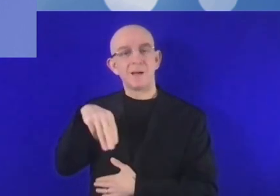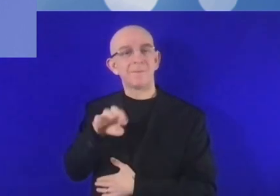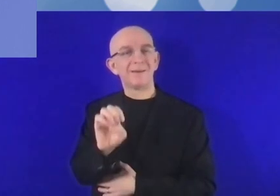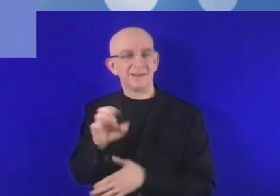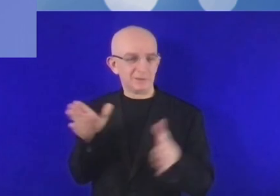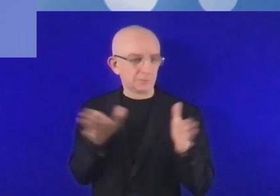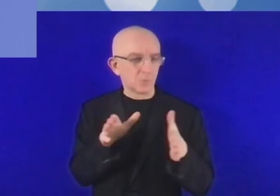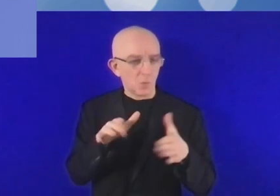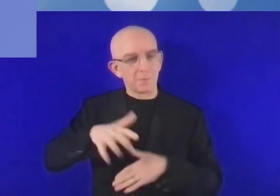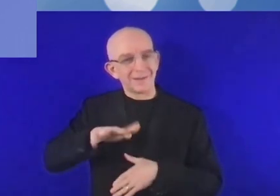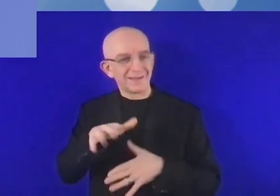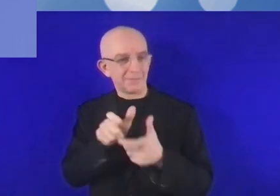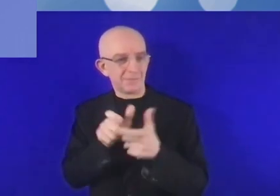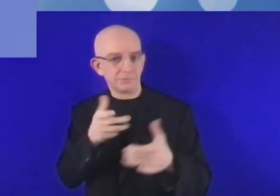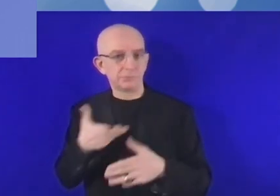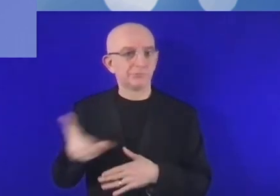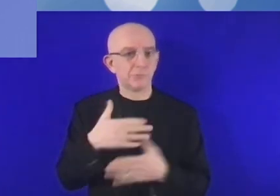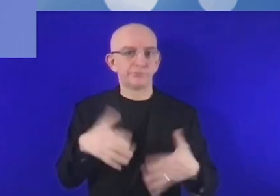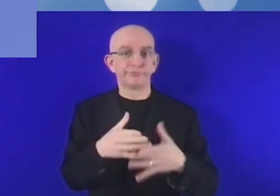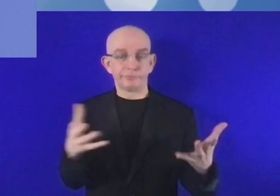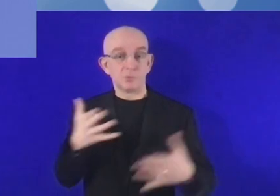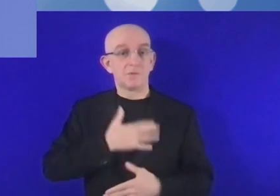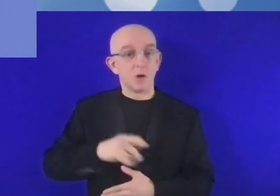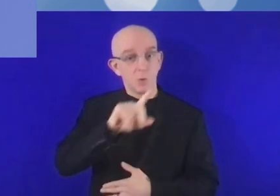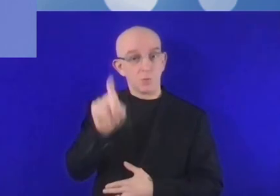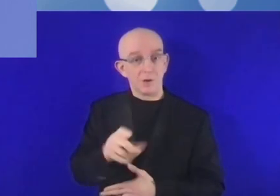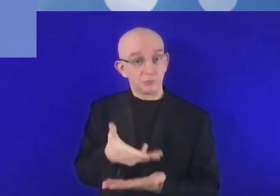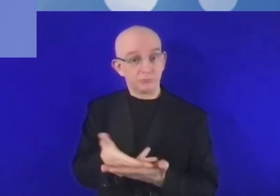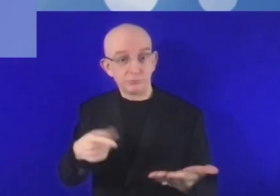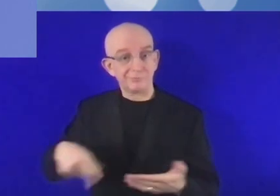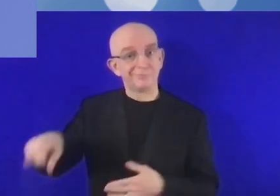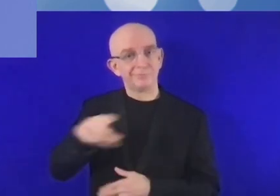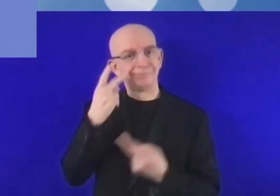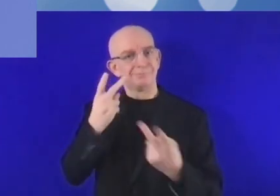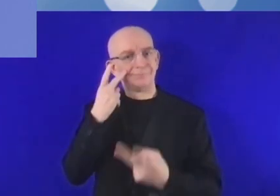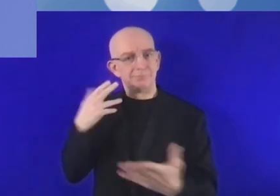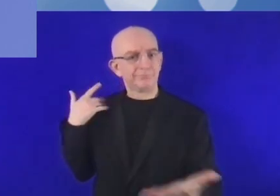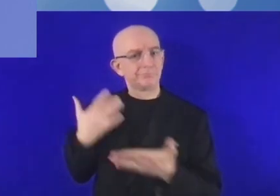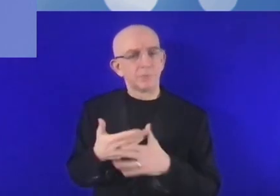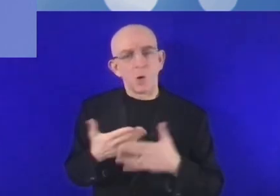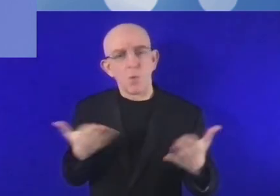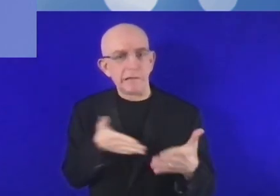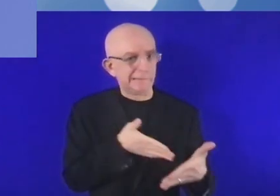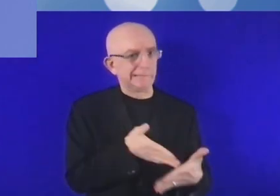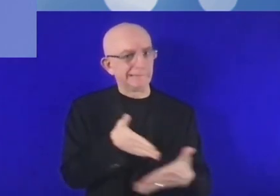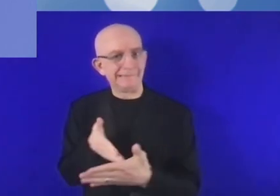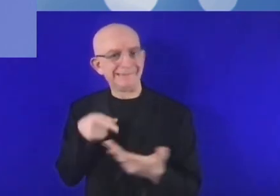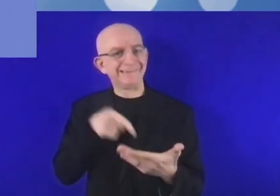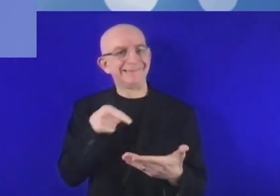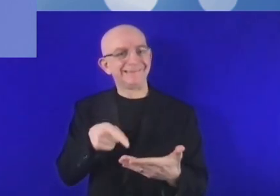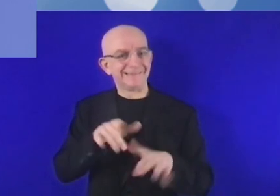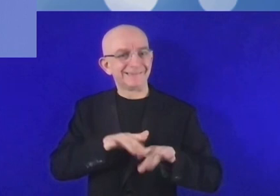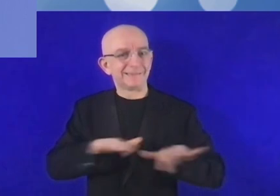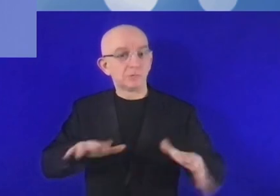votre expérience, quels sont les défis auxquels nous faisons face maintenant pour ce qui est de la transformation numérique ? Sur quels